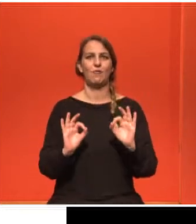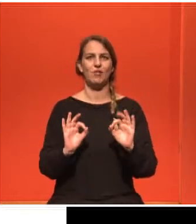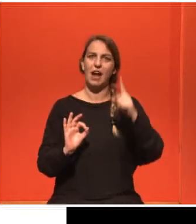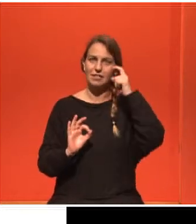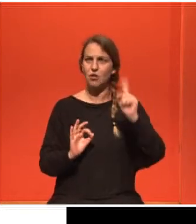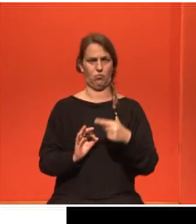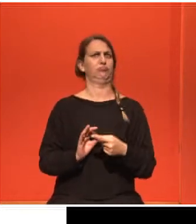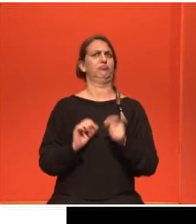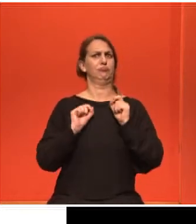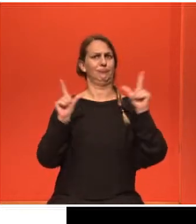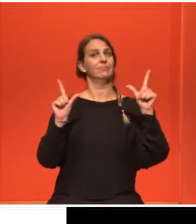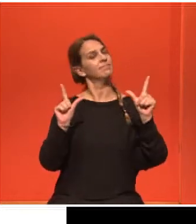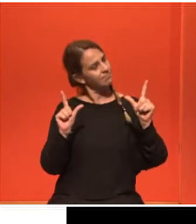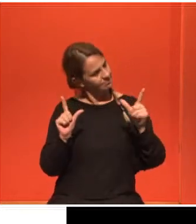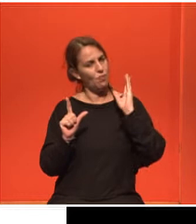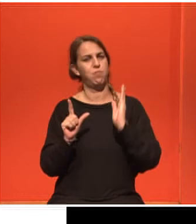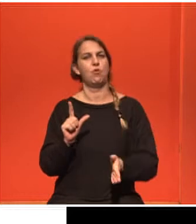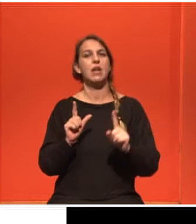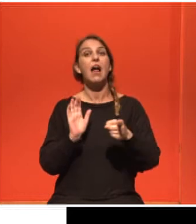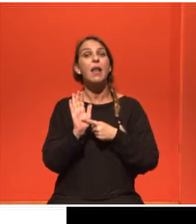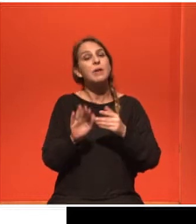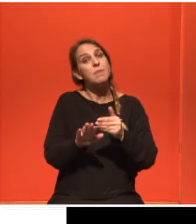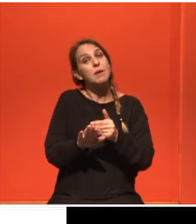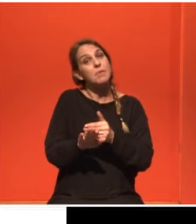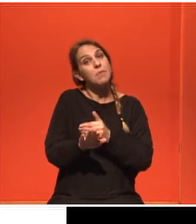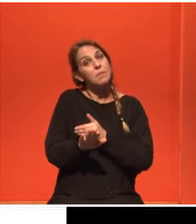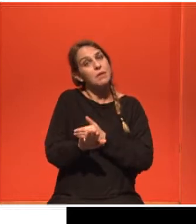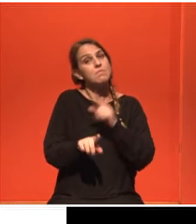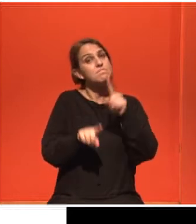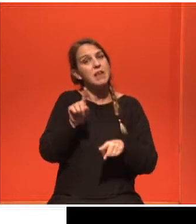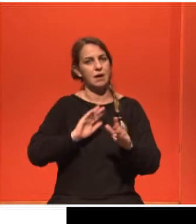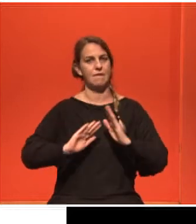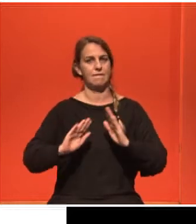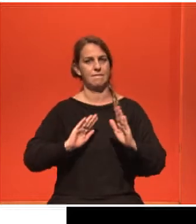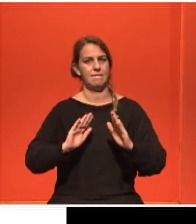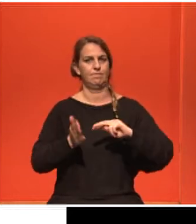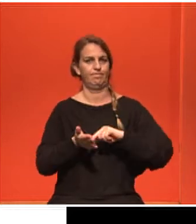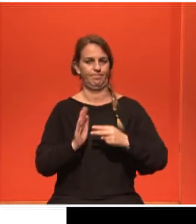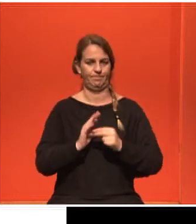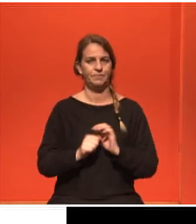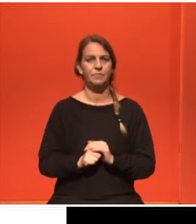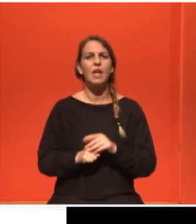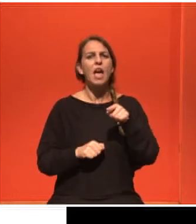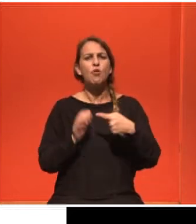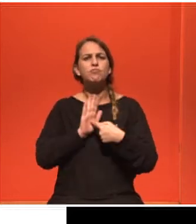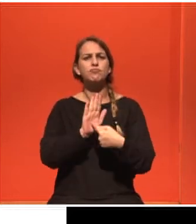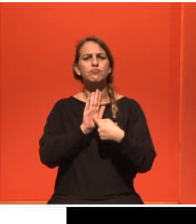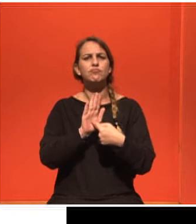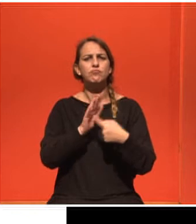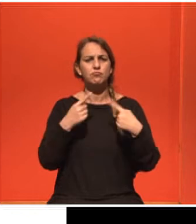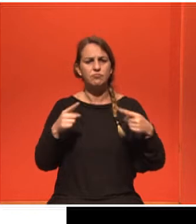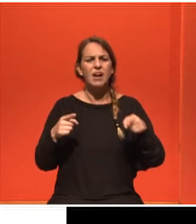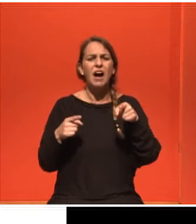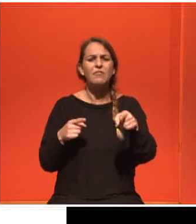Φτάνει όμως να πληρούνται κάποιες βασικές προϋποθέσεις. Όλα αυτά που θα δείτε σεensa maison διαφάνειας δεν είναι τίποτα παραπάνω από τις